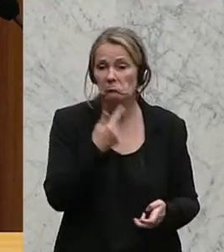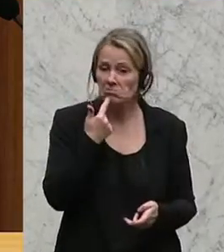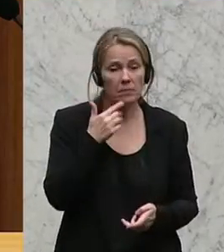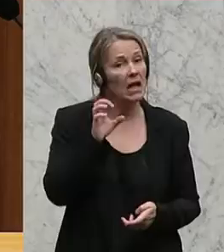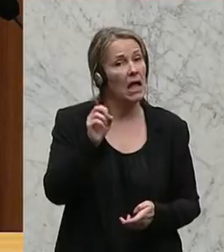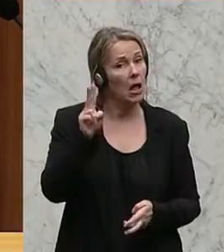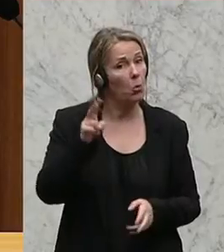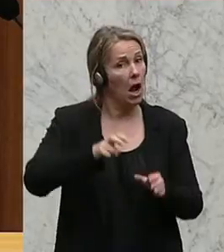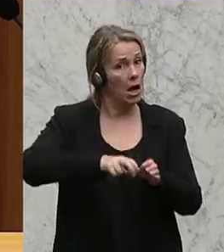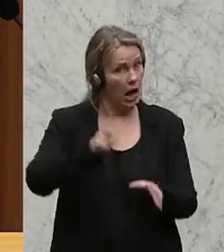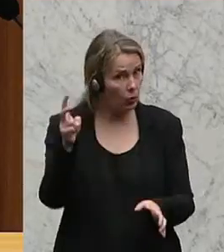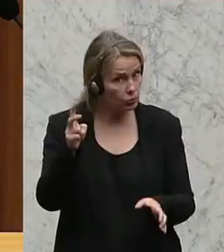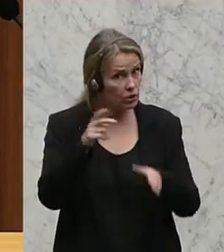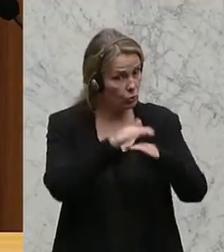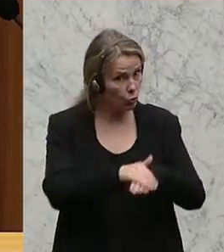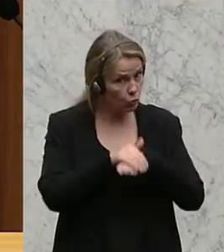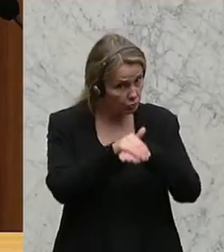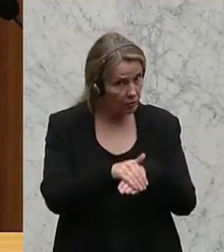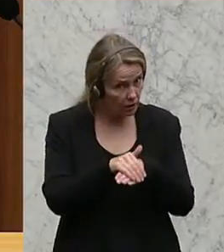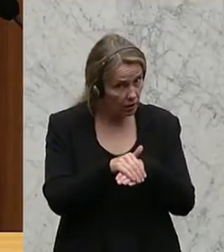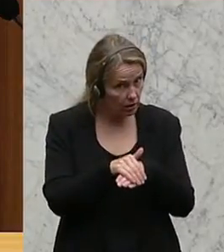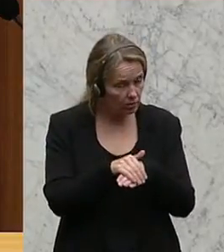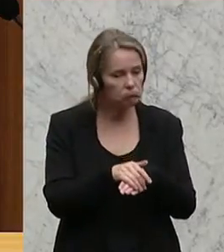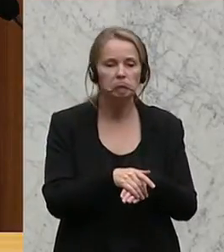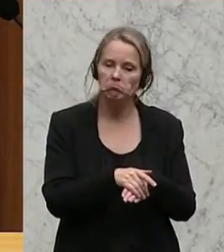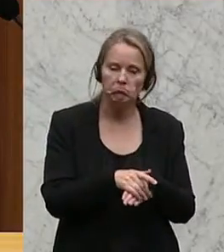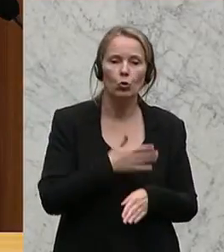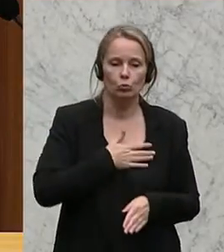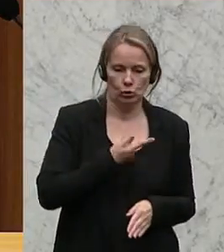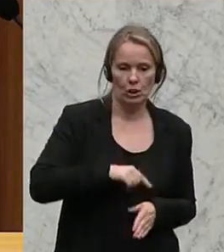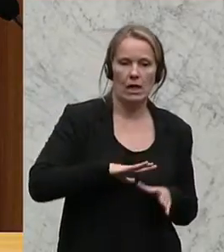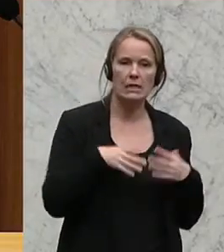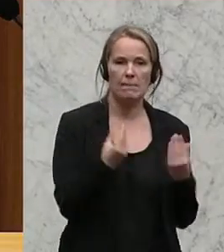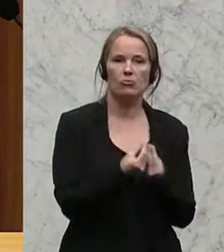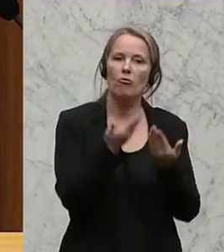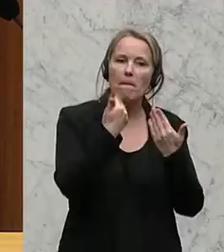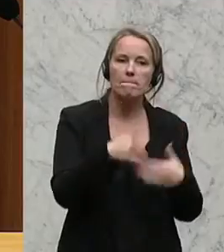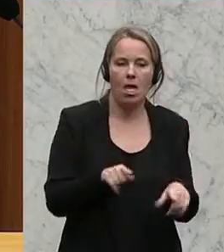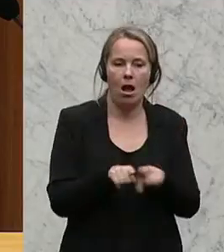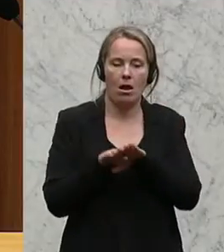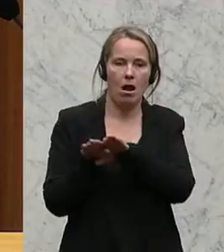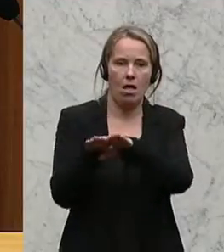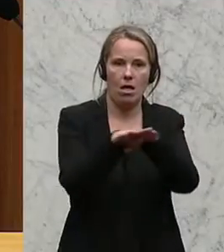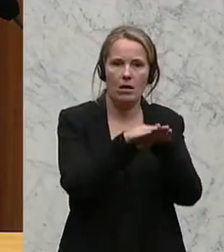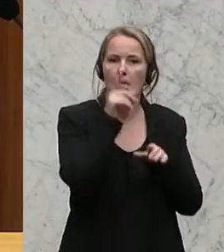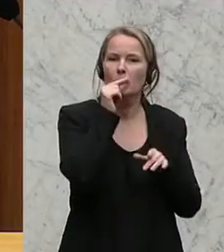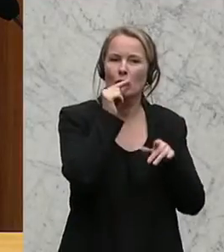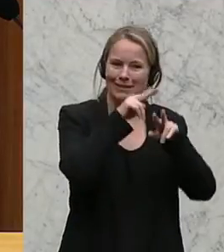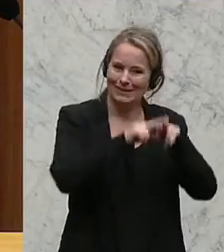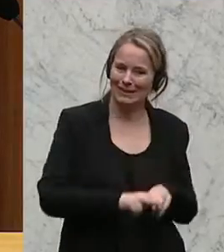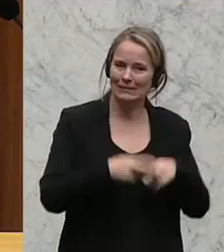EU-Austritt Großbritanniens die Gemeinschaft homogener machen und dazu führen würde, dass die restlichen